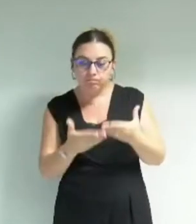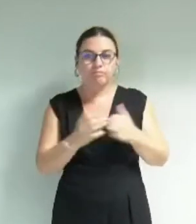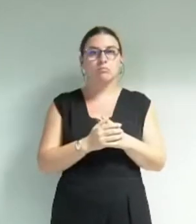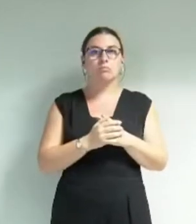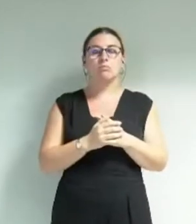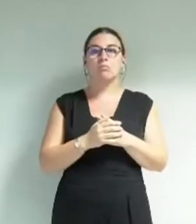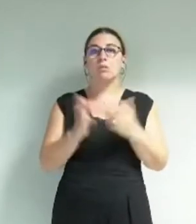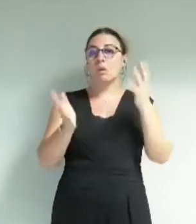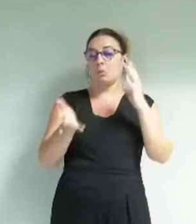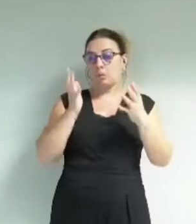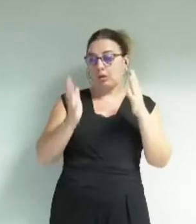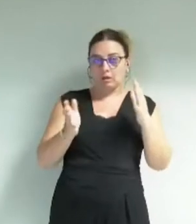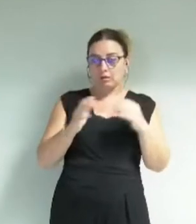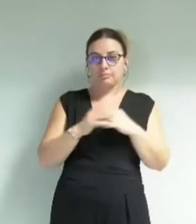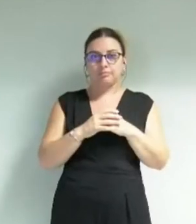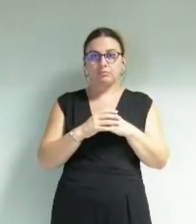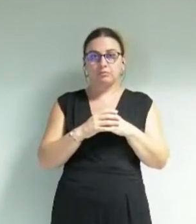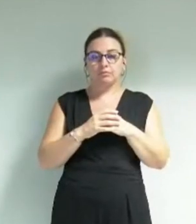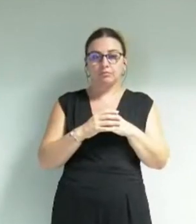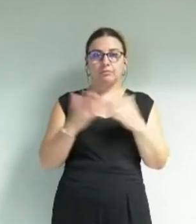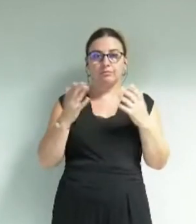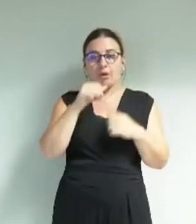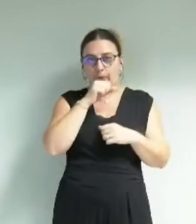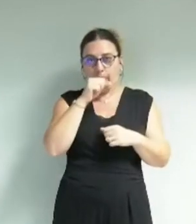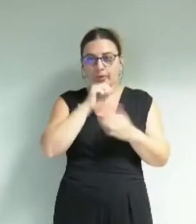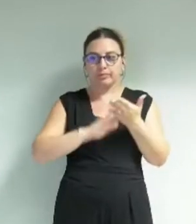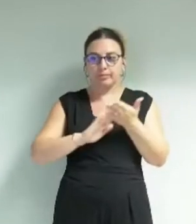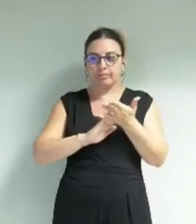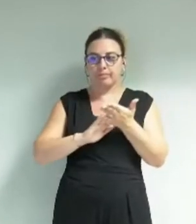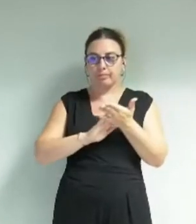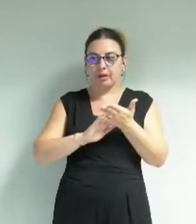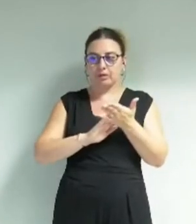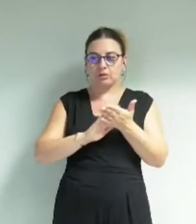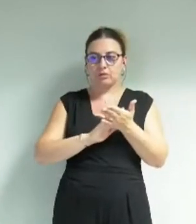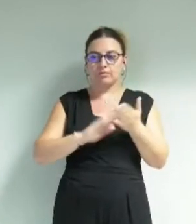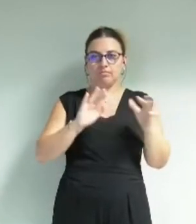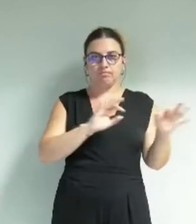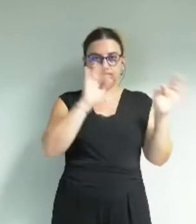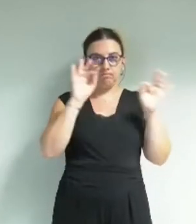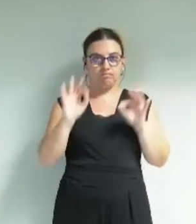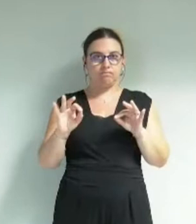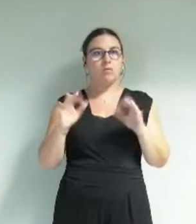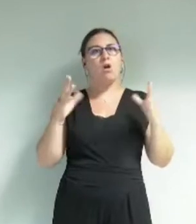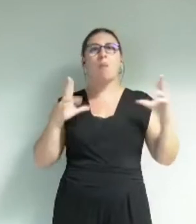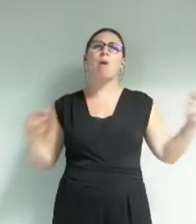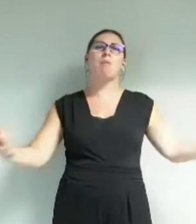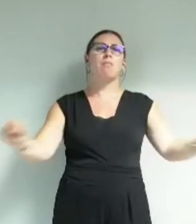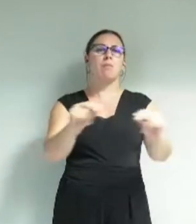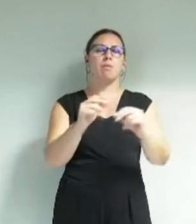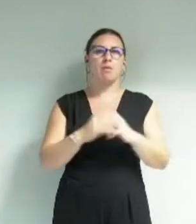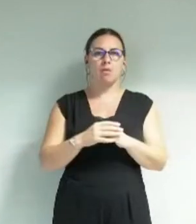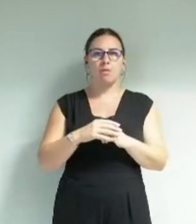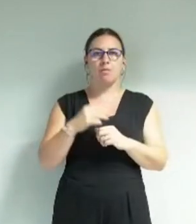que ceux-ci qui ont fait du bruit. Joël